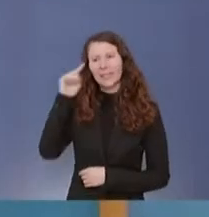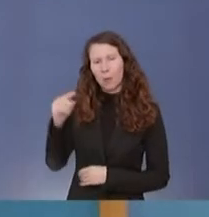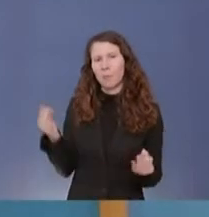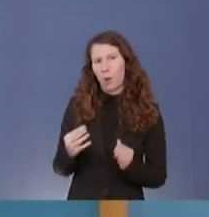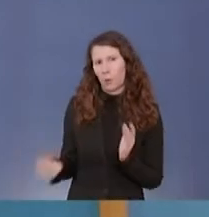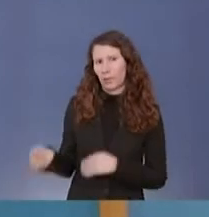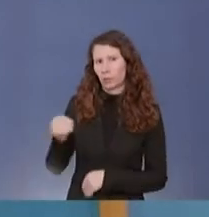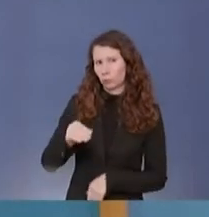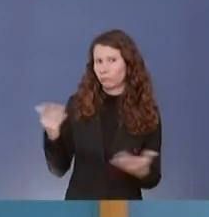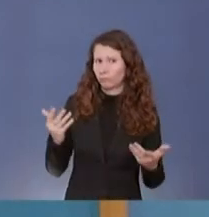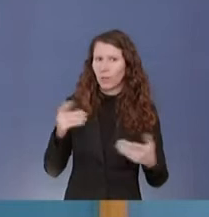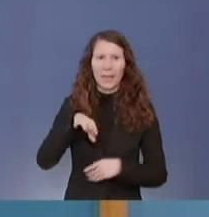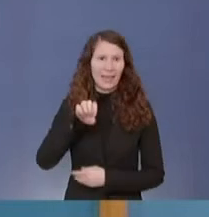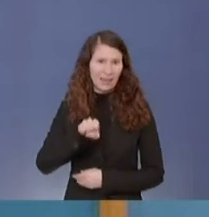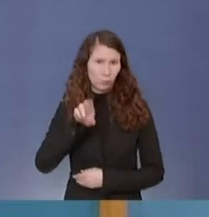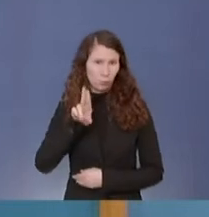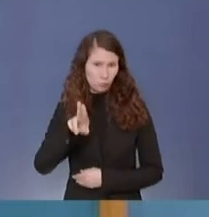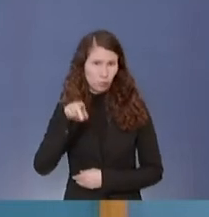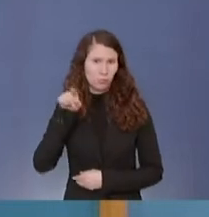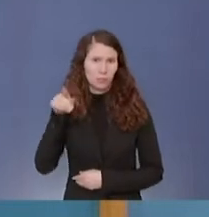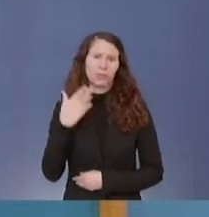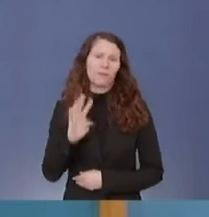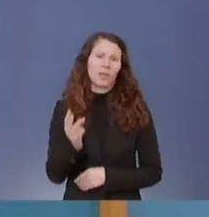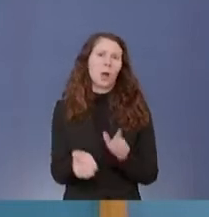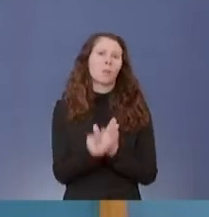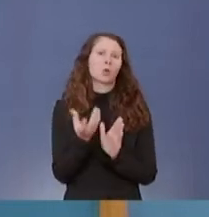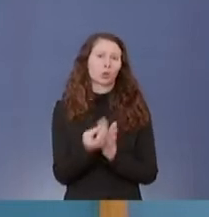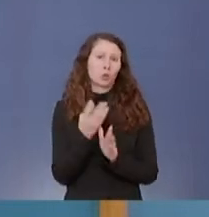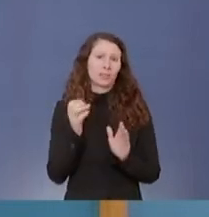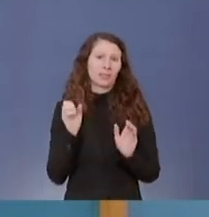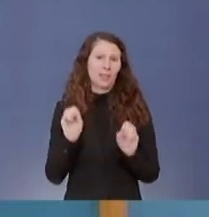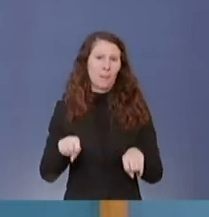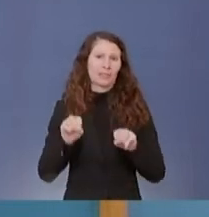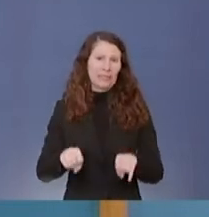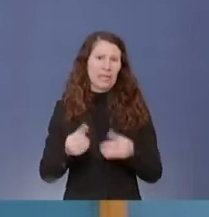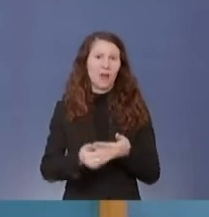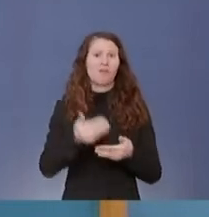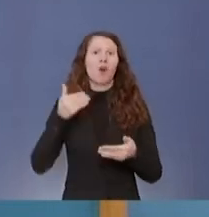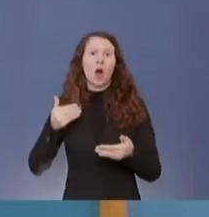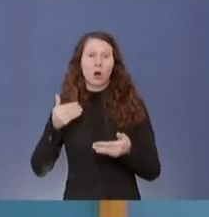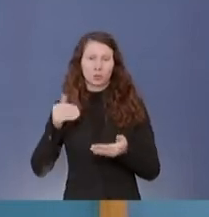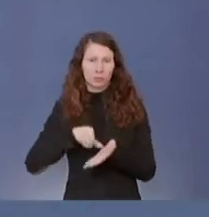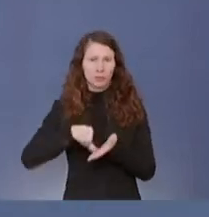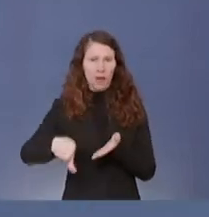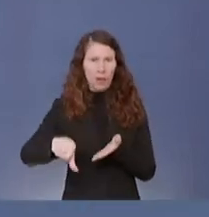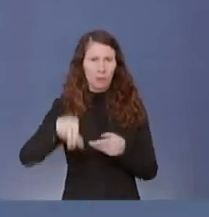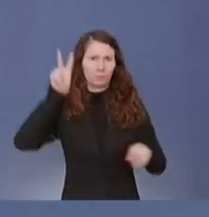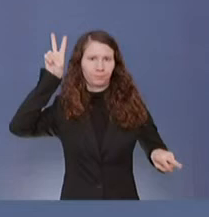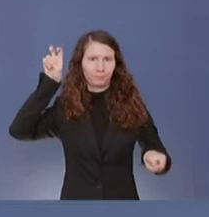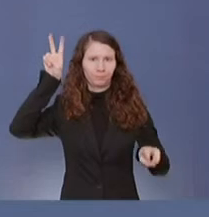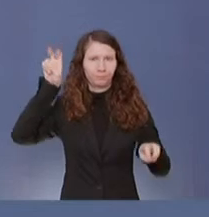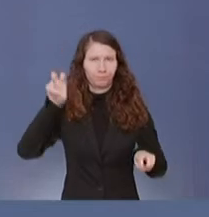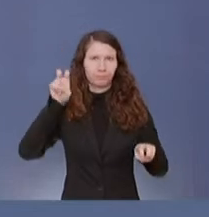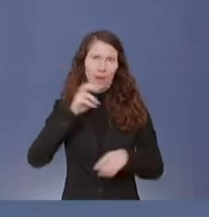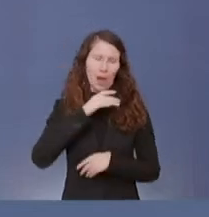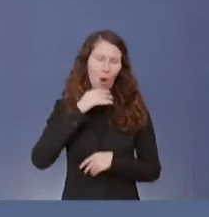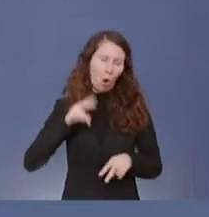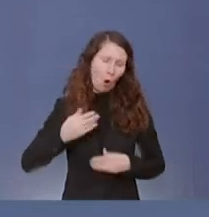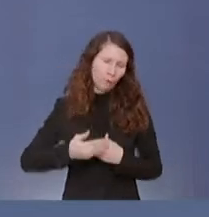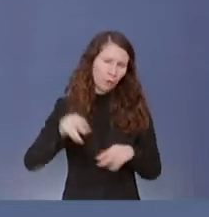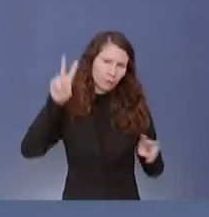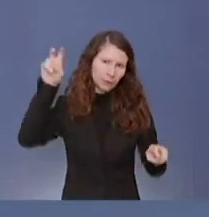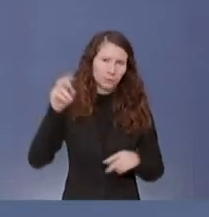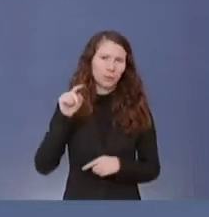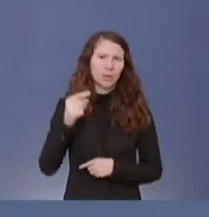die EU hat Produktionskapazitäten vorfinanziert mit diesen berühmten, oft zitierten etwas mehr als zwei